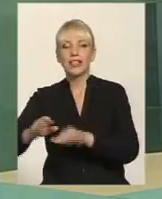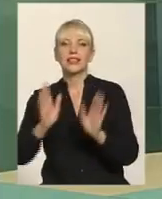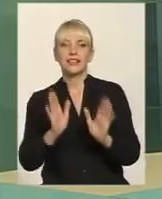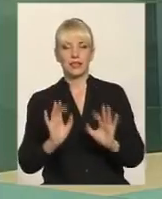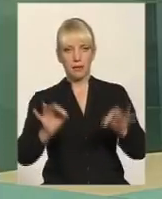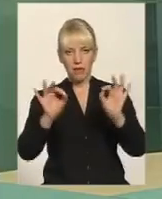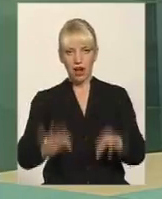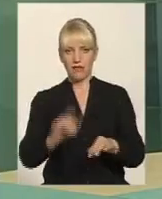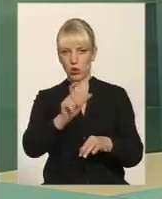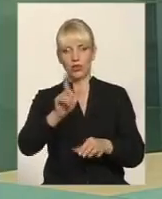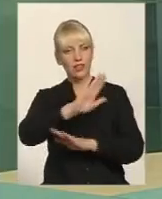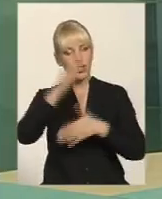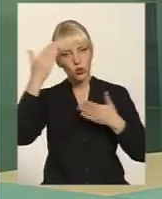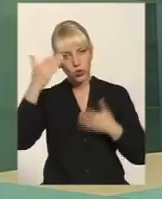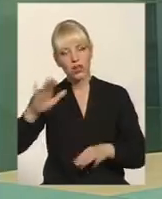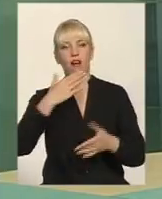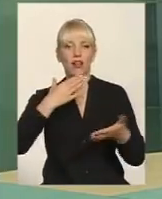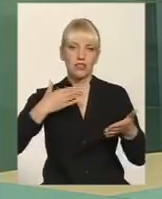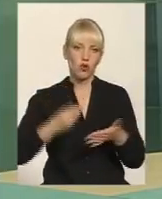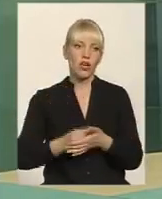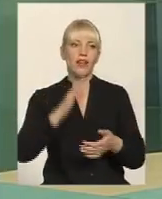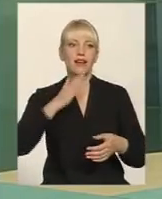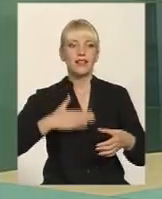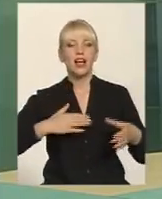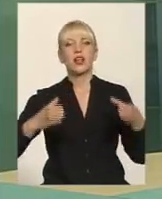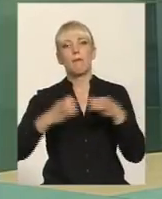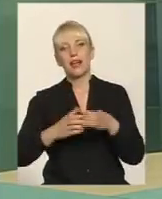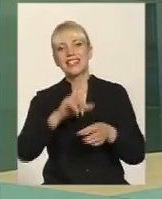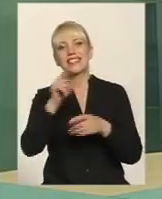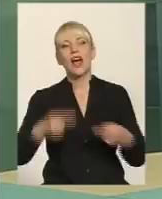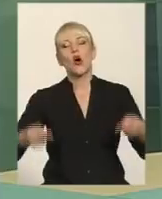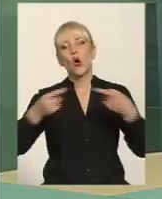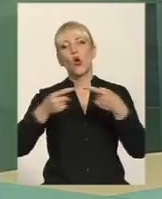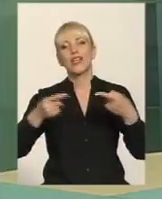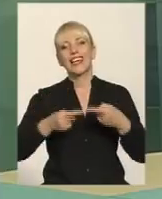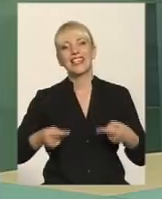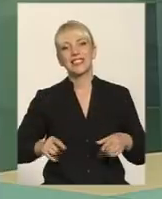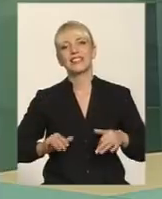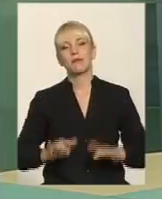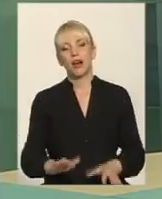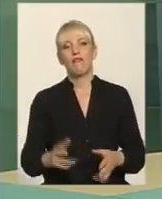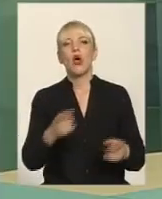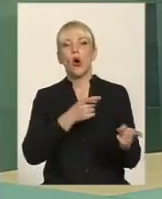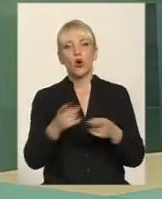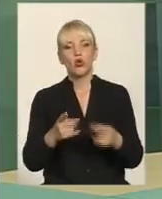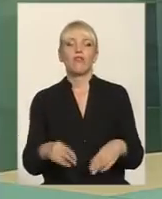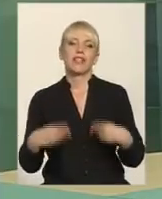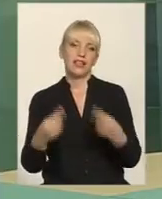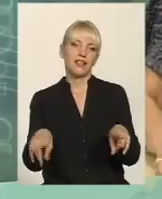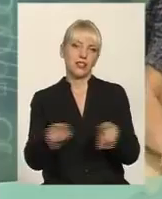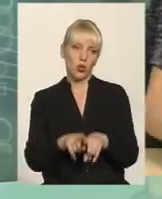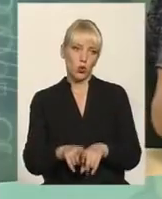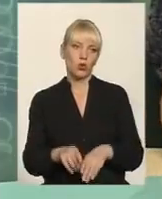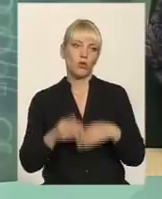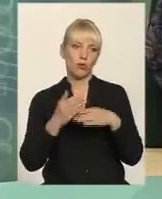знають, не чужих, своїх. І наша якраз партія за конкретні справи, вона готова таку допомогу надати. Це першим. Пане Андрію,